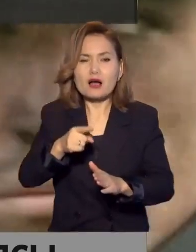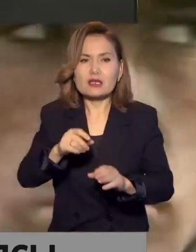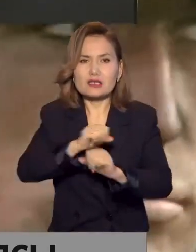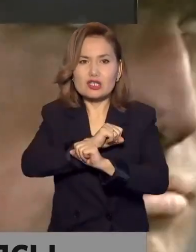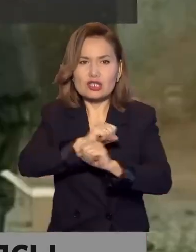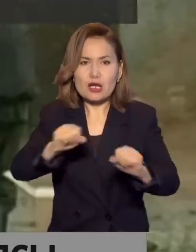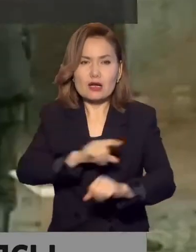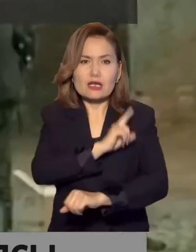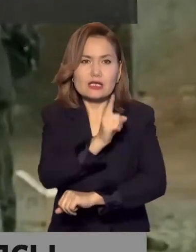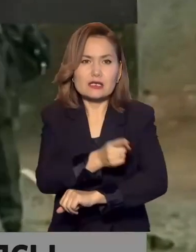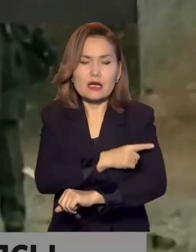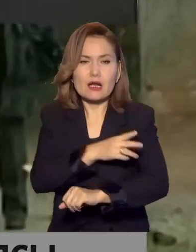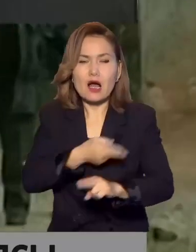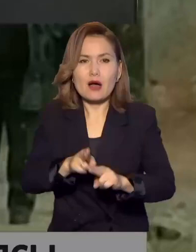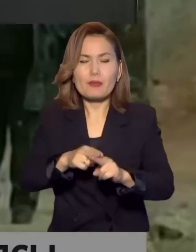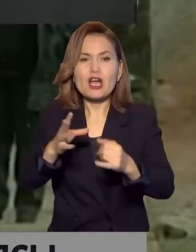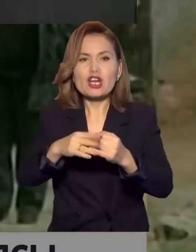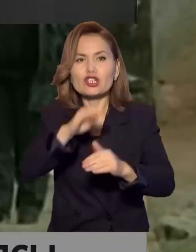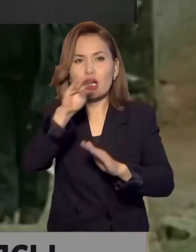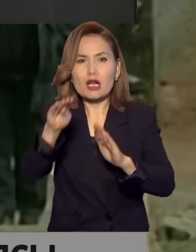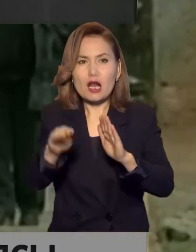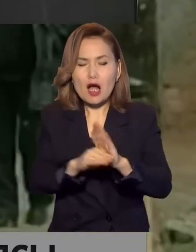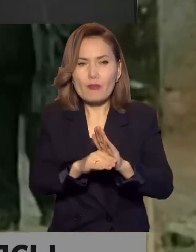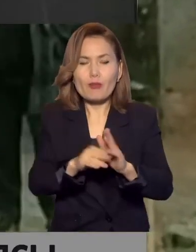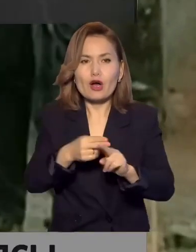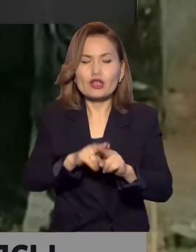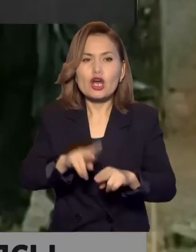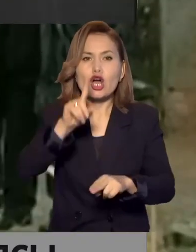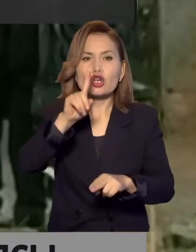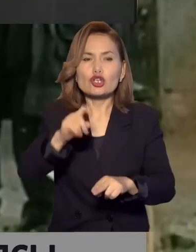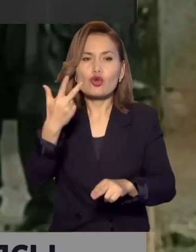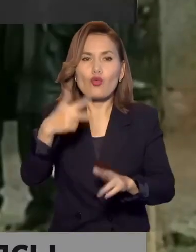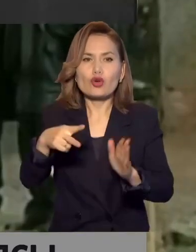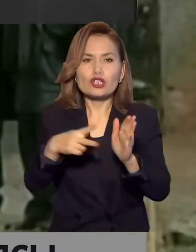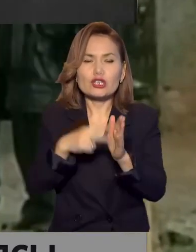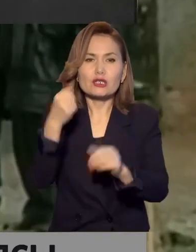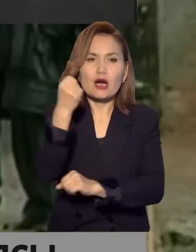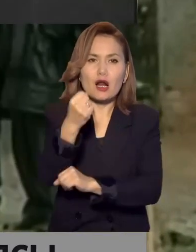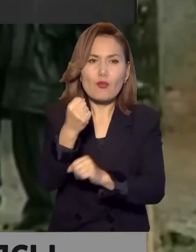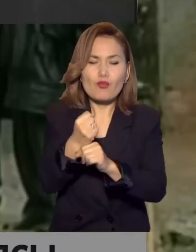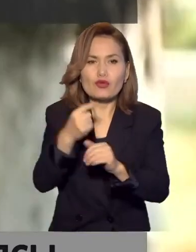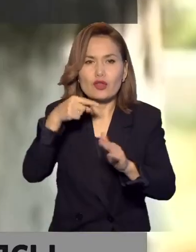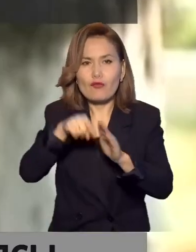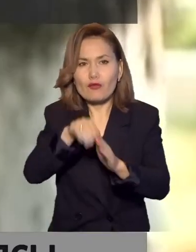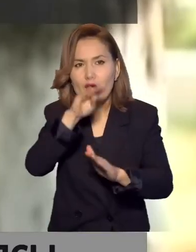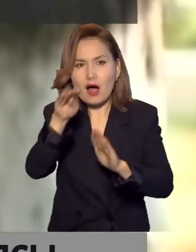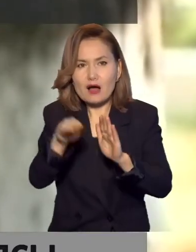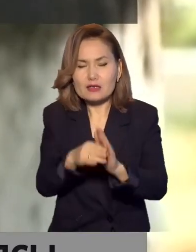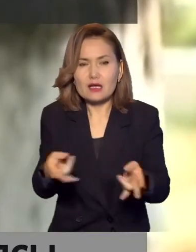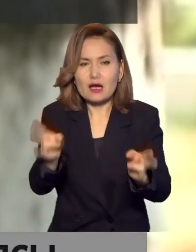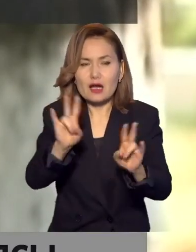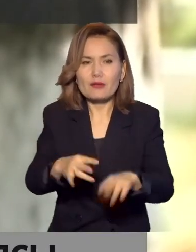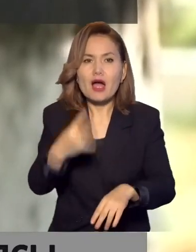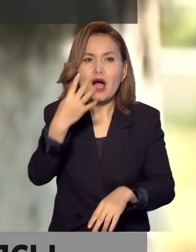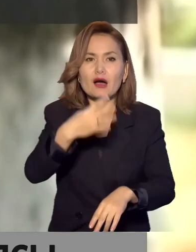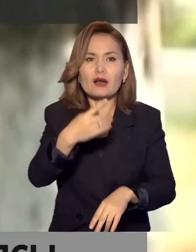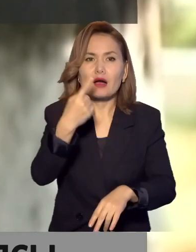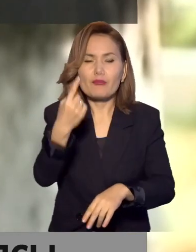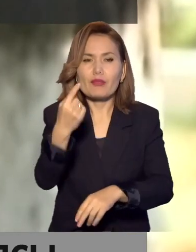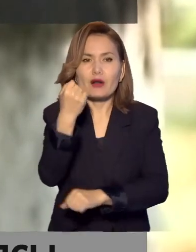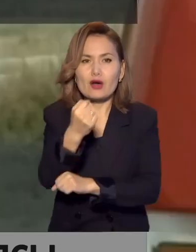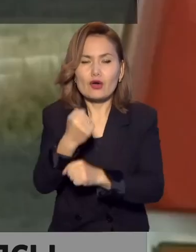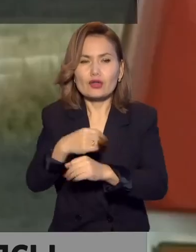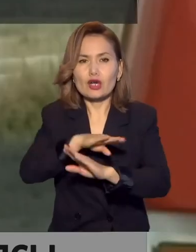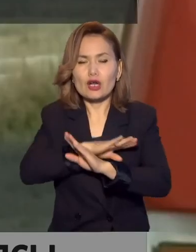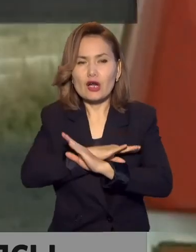Оқсы оқиға болған кезде жер астында үшін шаусымның 137 ғызметкере болған. Жарылыс салдарынан 41 генші қайтыс болды.